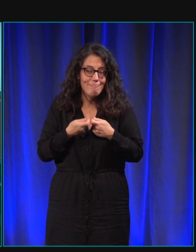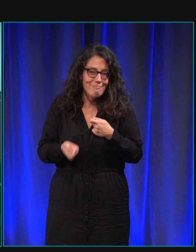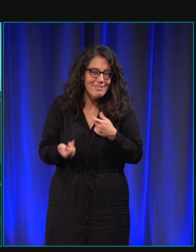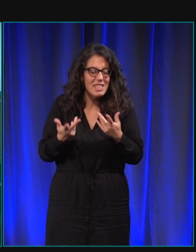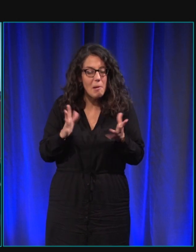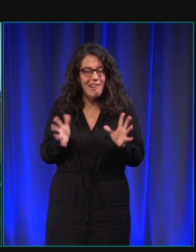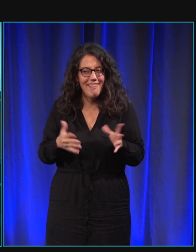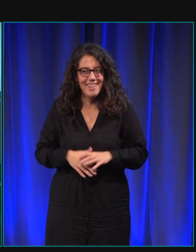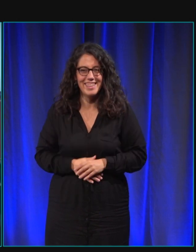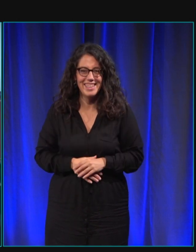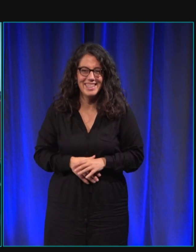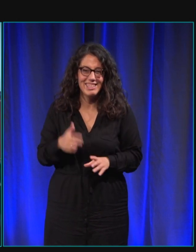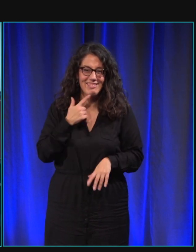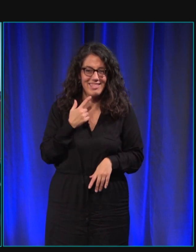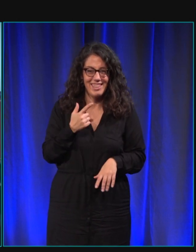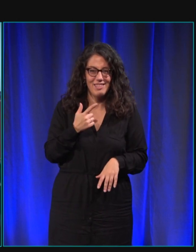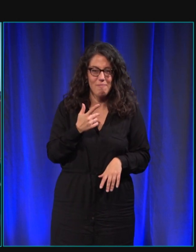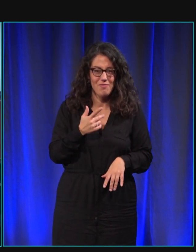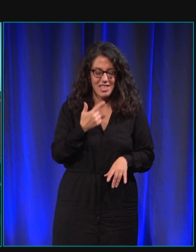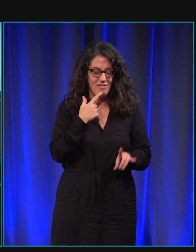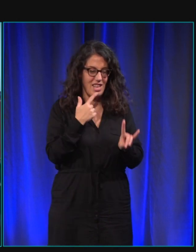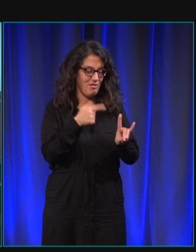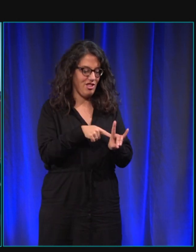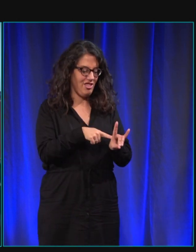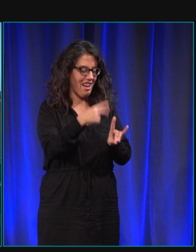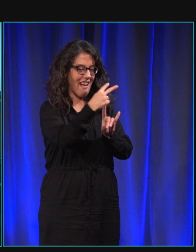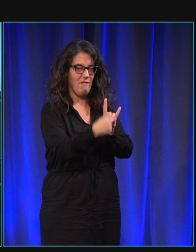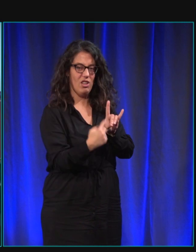serait pas top on va pas avoir un chien guide pour guider notre chien guide et nous-mêmes